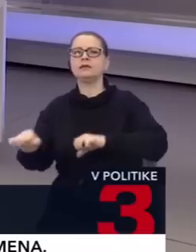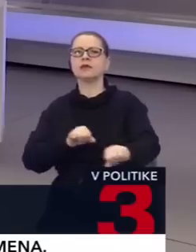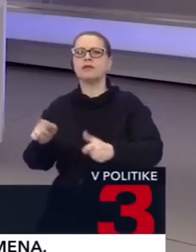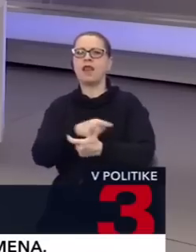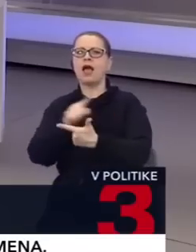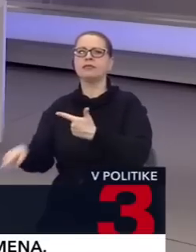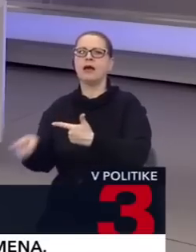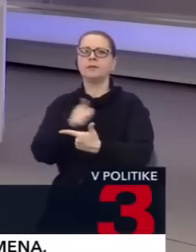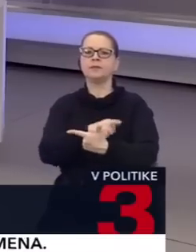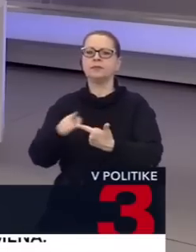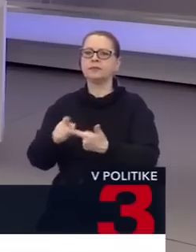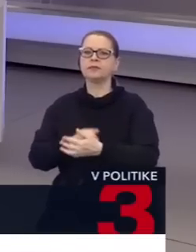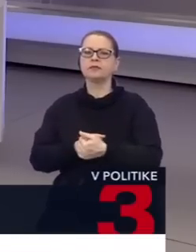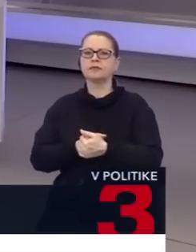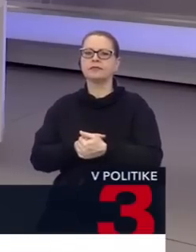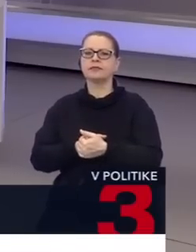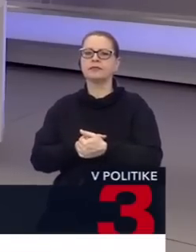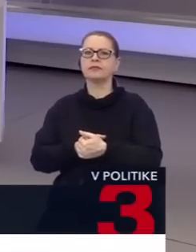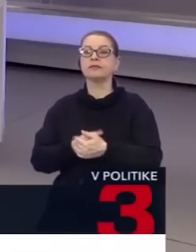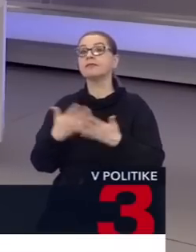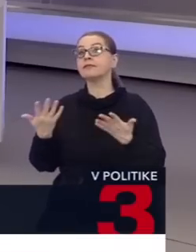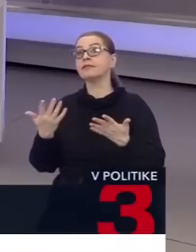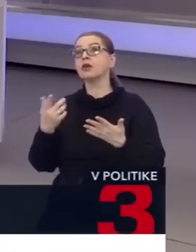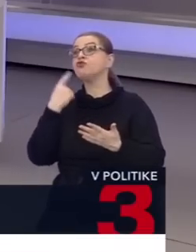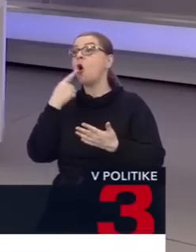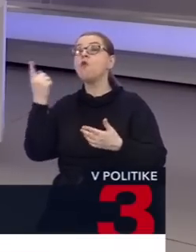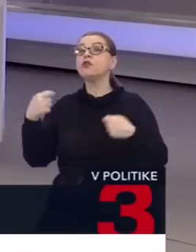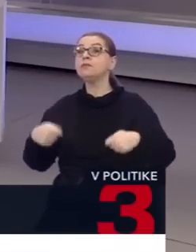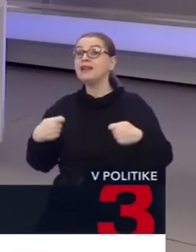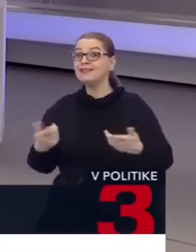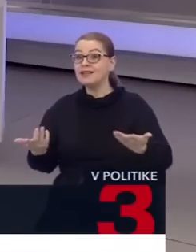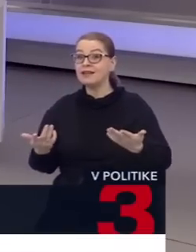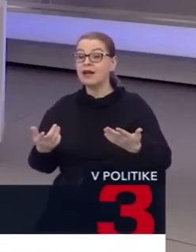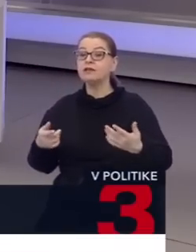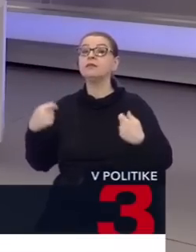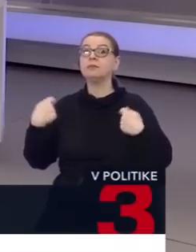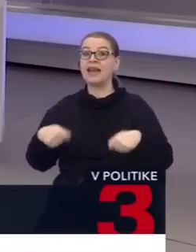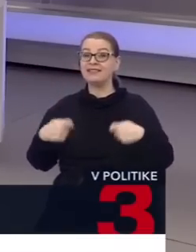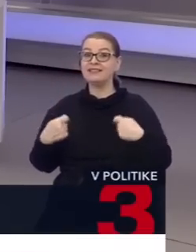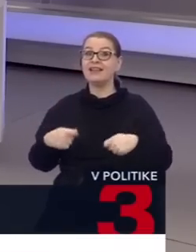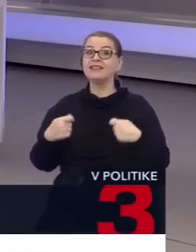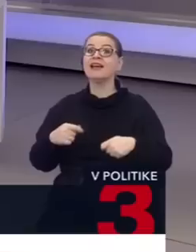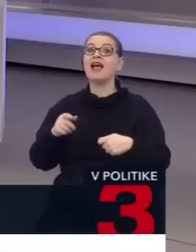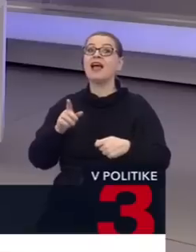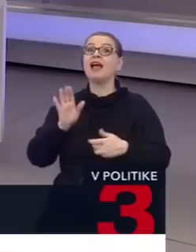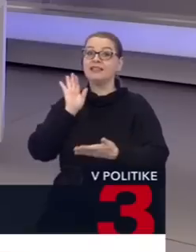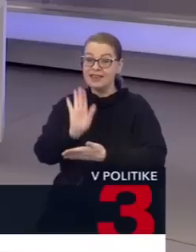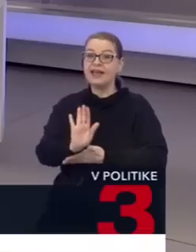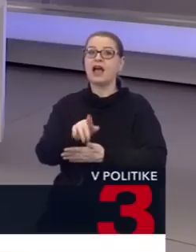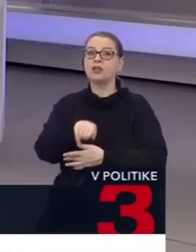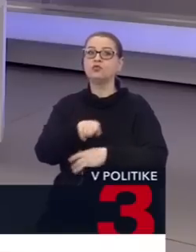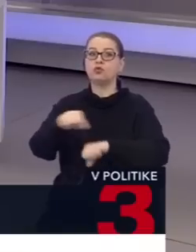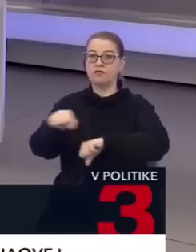ak vychádzame zo slov pani prezidentky, tak povedala, že nás do septembra túto vládu nechá